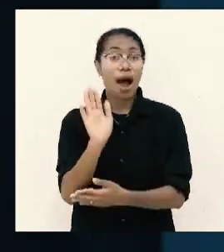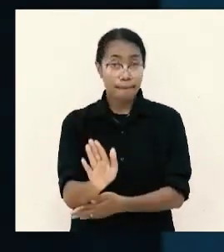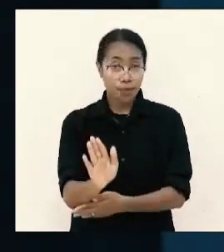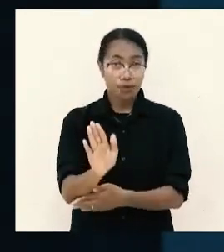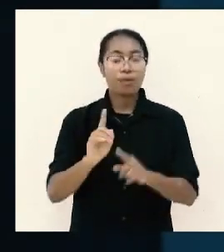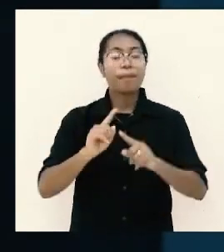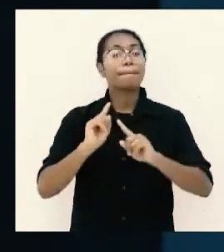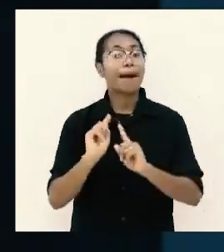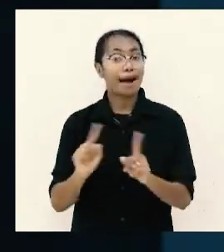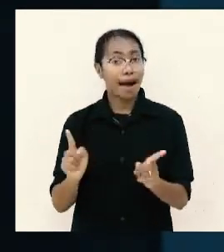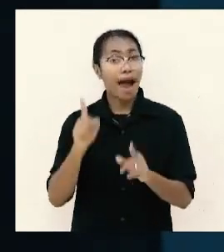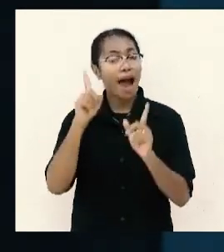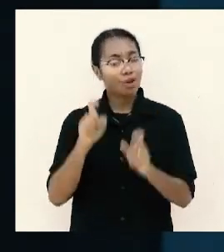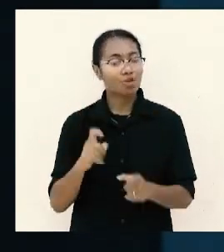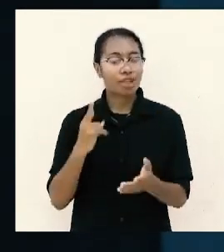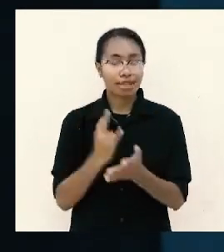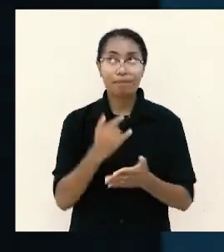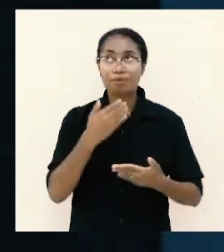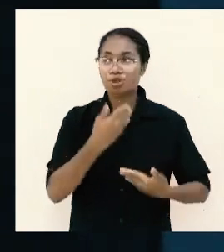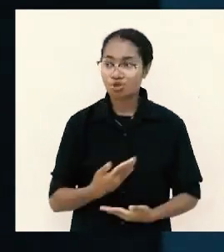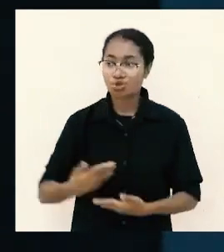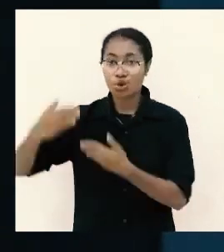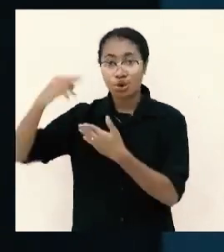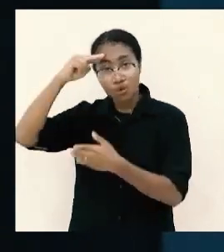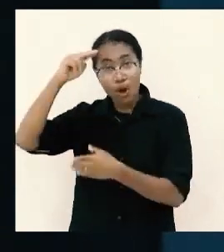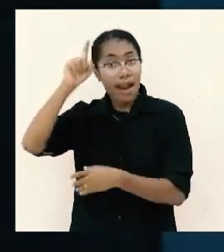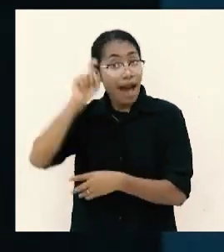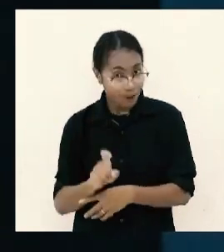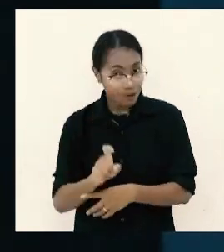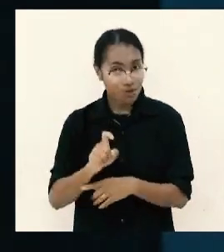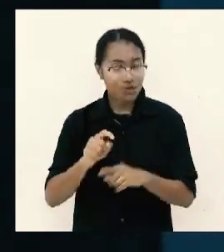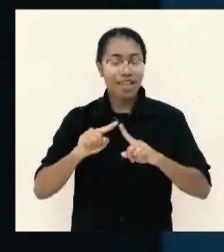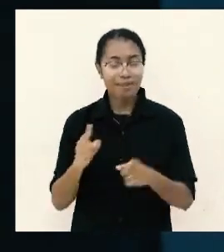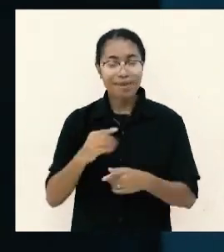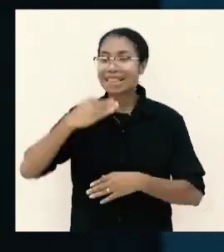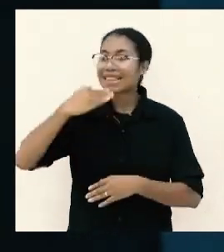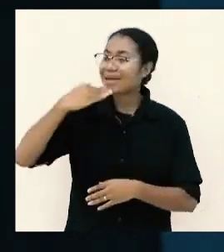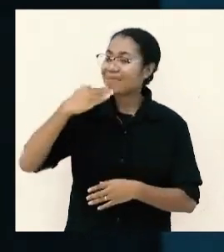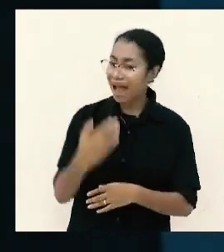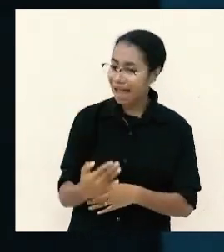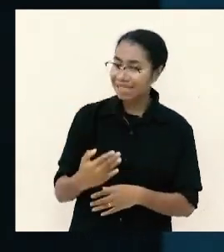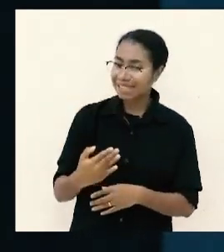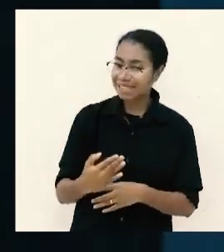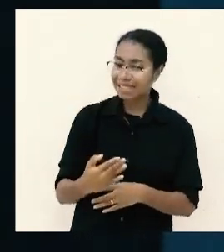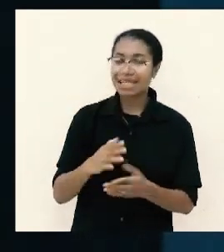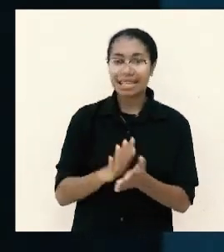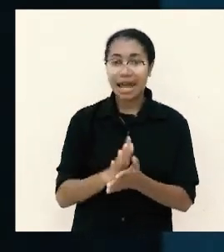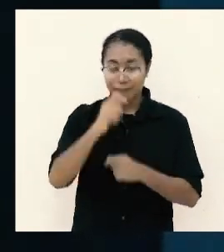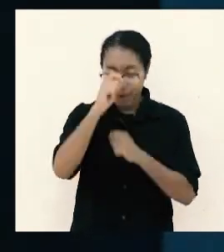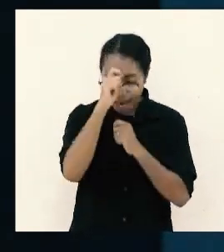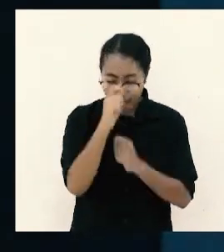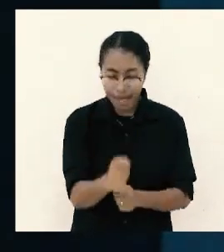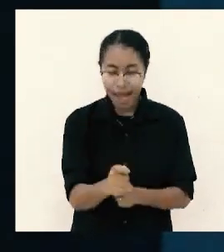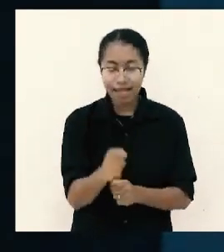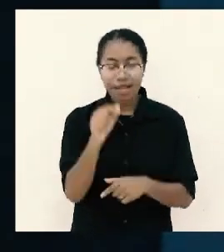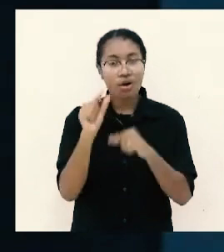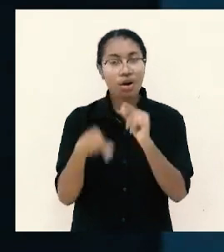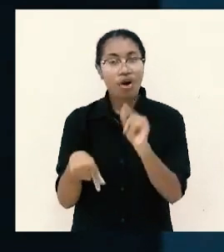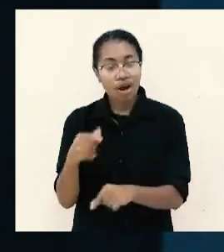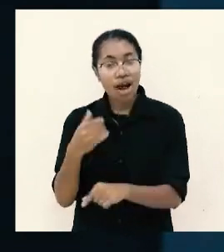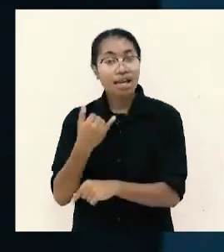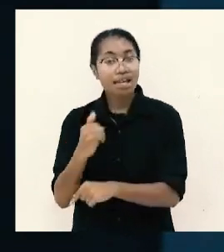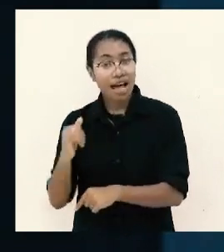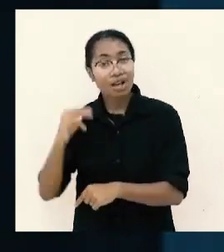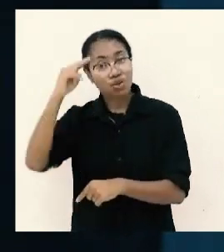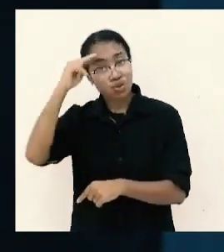bersyukur kepada Tuhan itu wajib tapi berterima kasih dan menghargai orang-orang yang